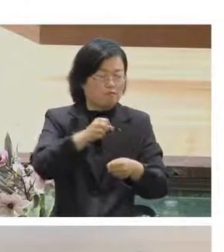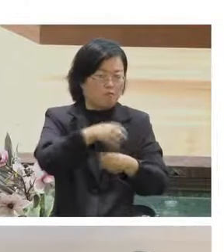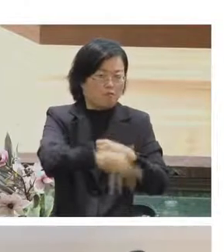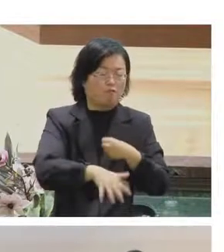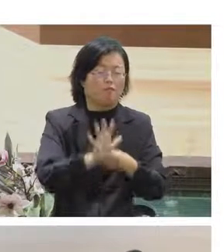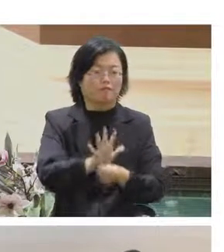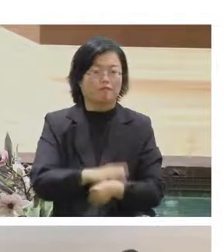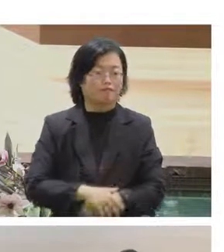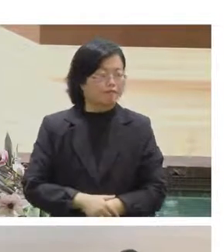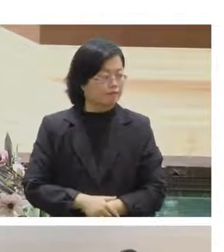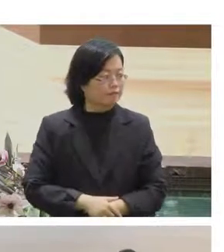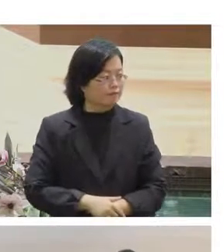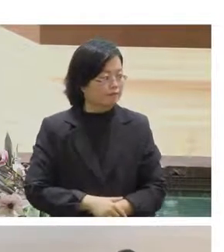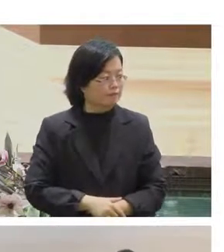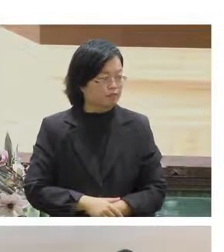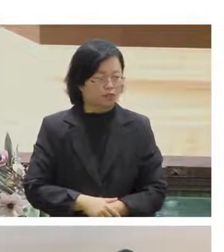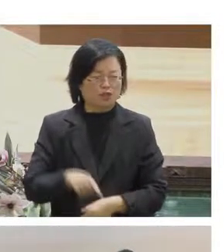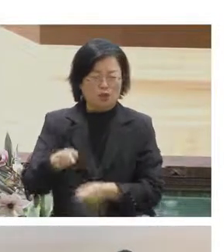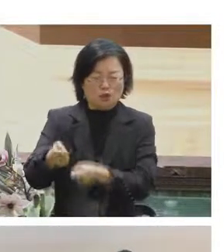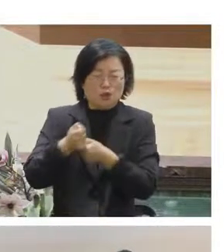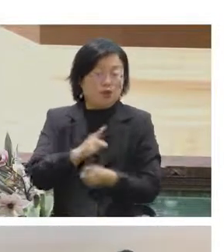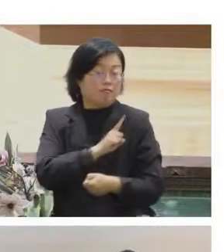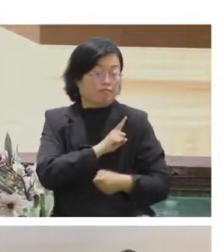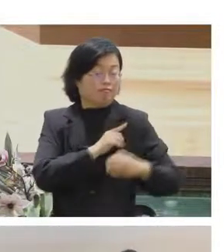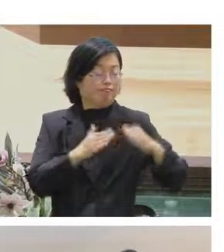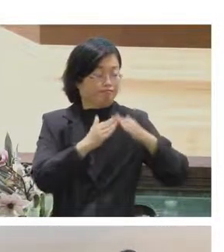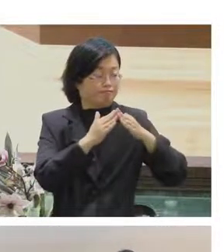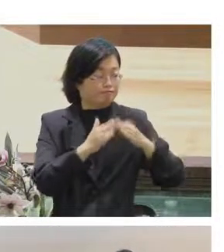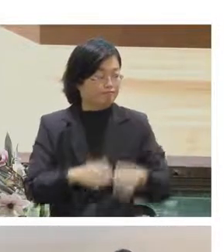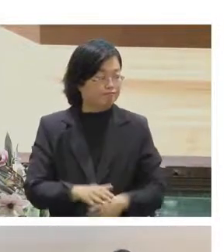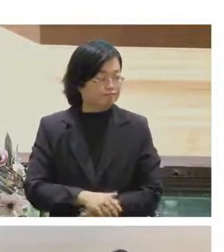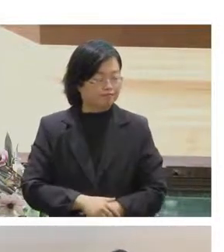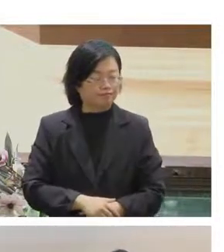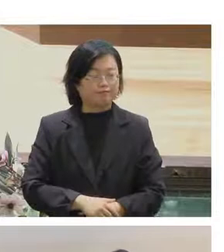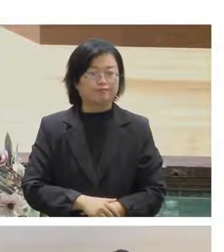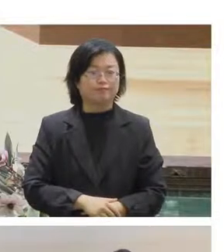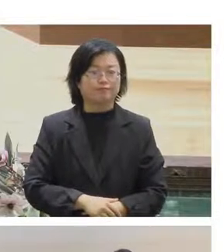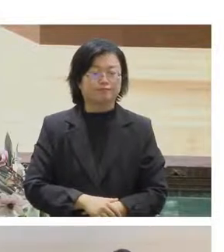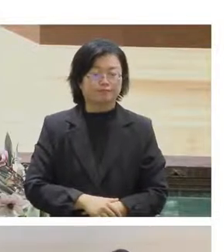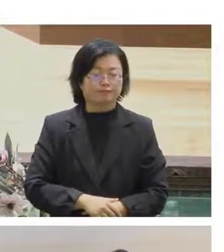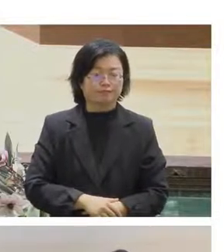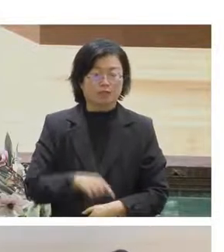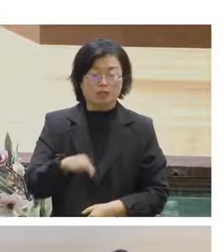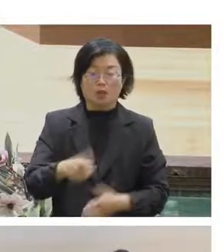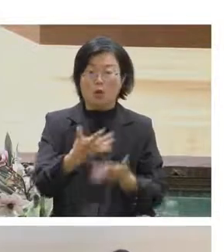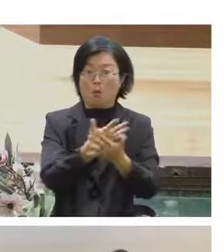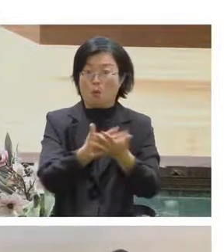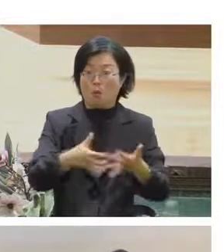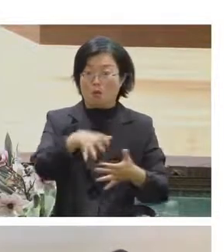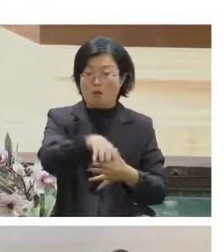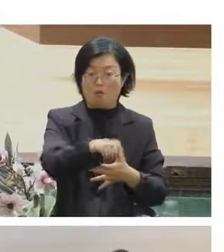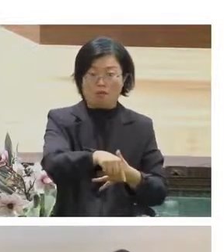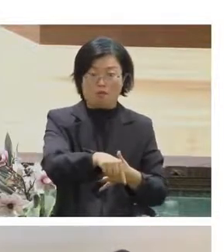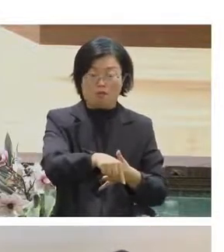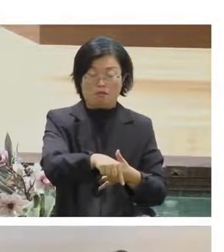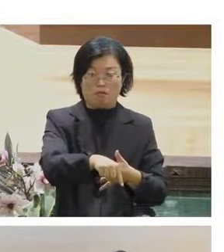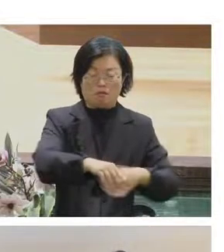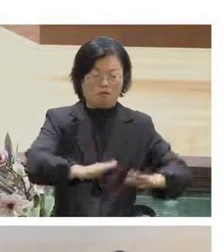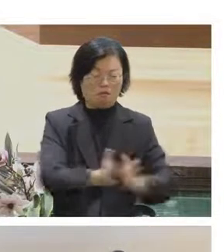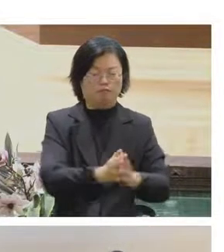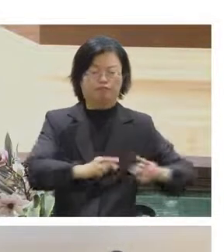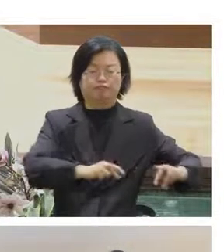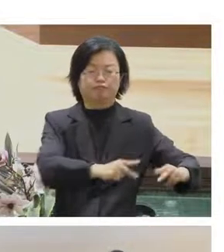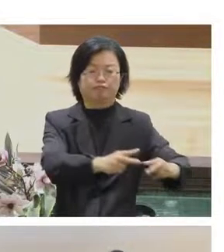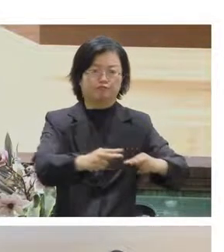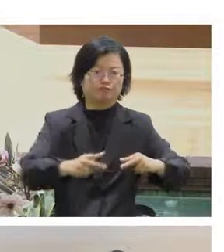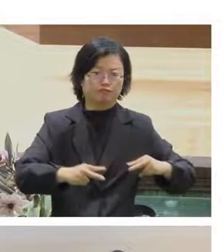家主要功能第一個就是剛剛說的像是排版的系統它是直接在html就是網頁上面可以去做編輯